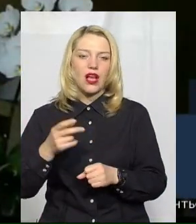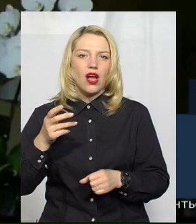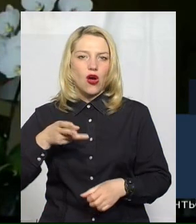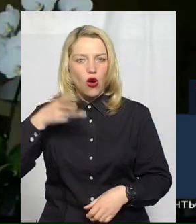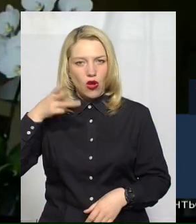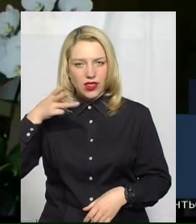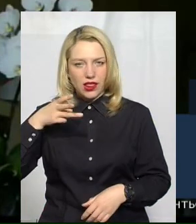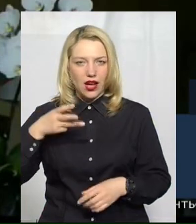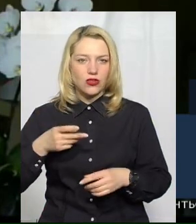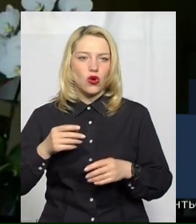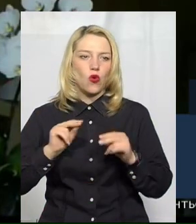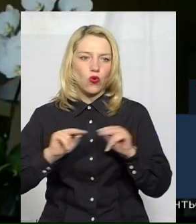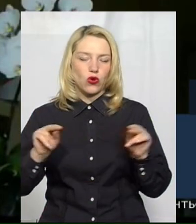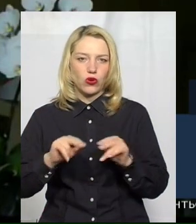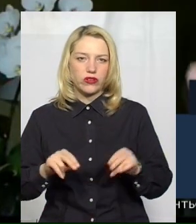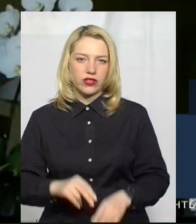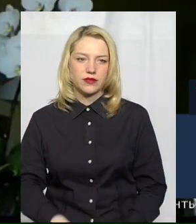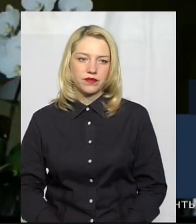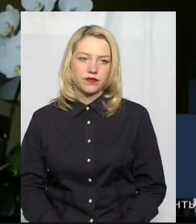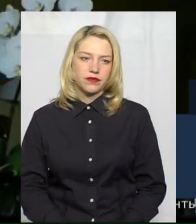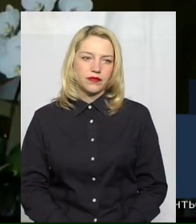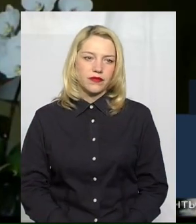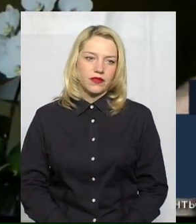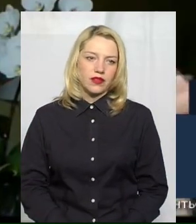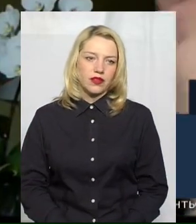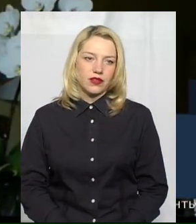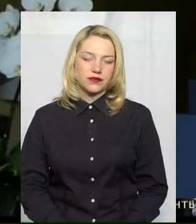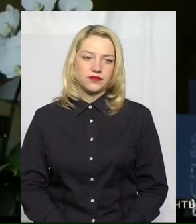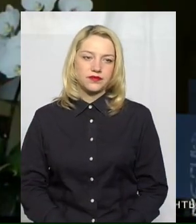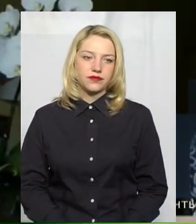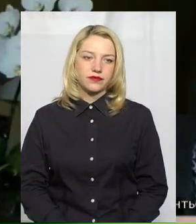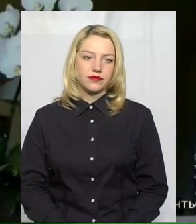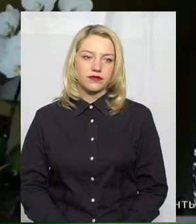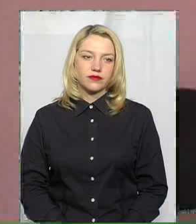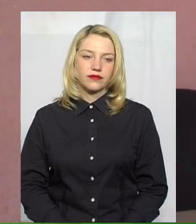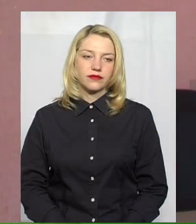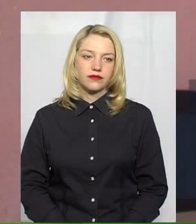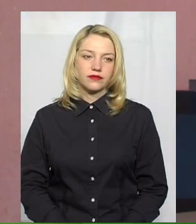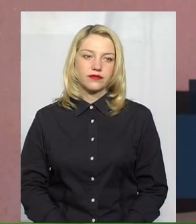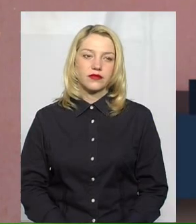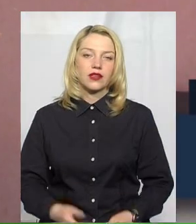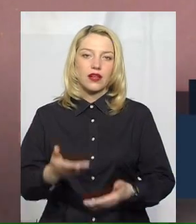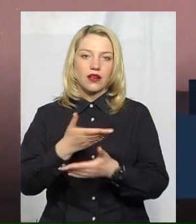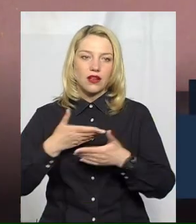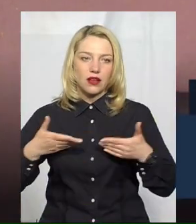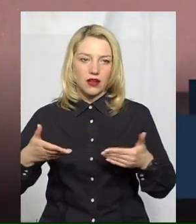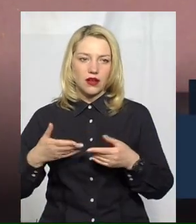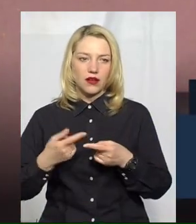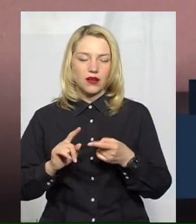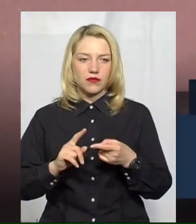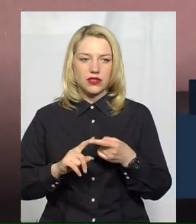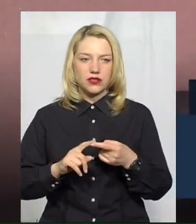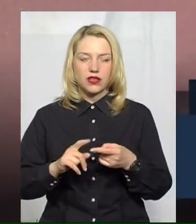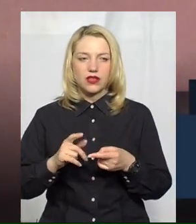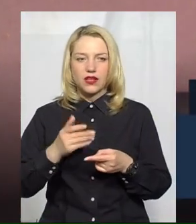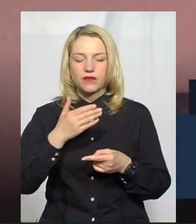Сьогодні я трішки розповім про весняний ліс. Міністерство освіти для нас нічого не